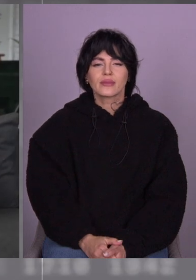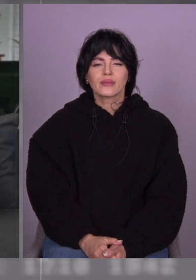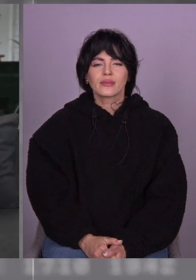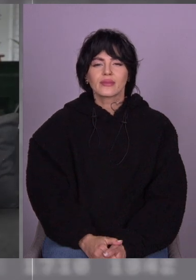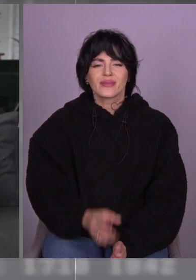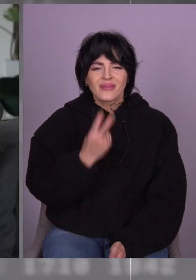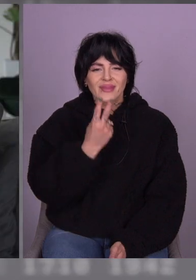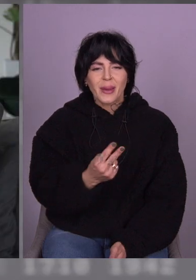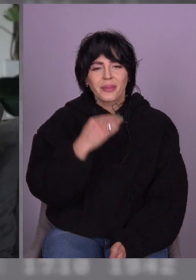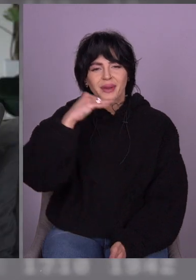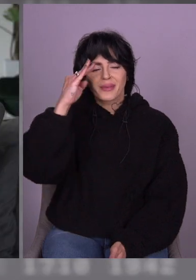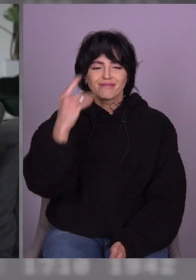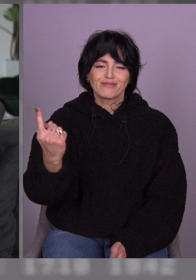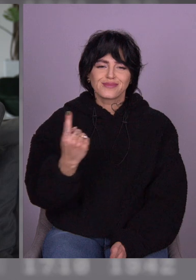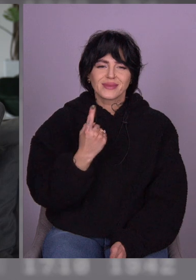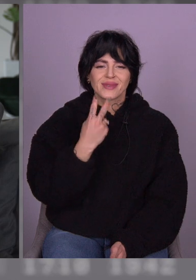Тато вийшов.